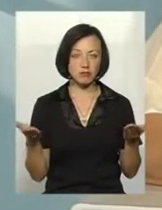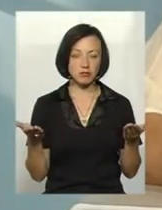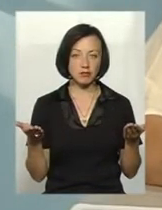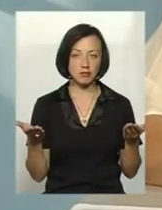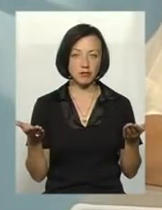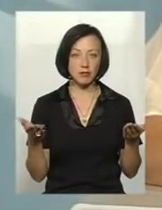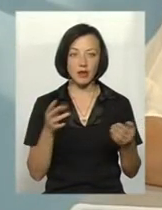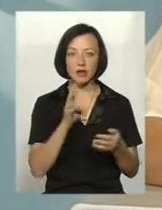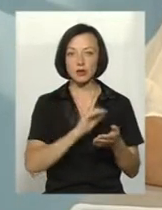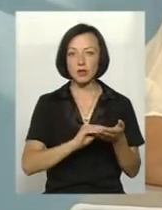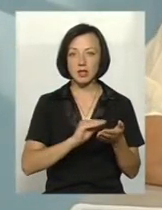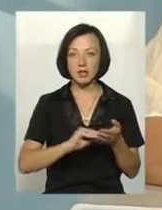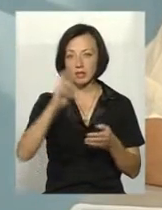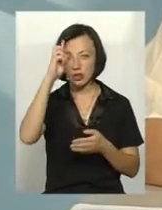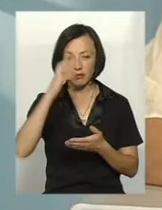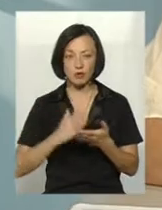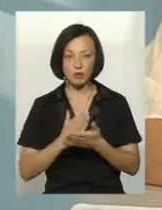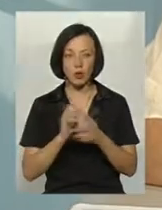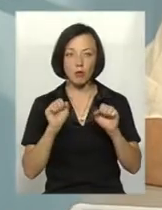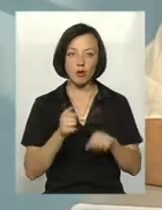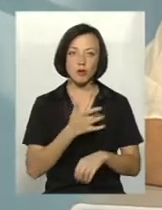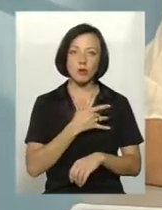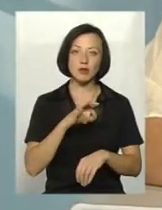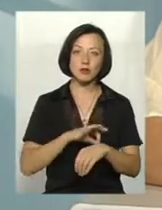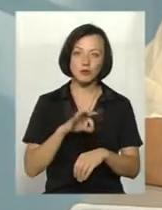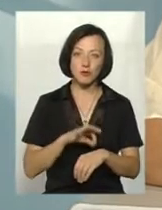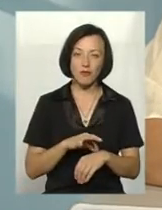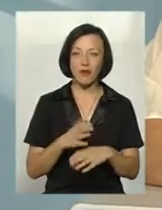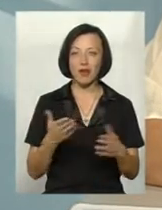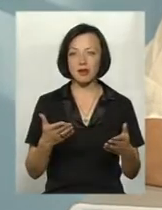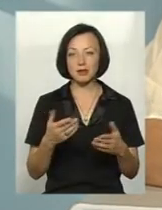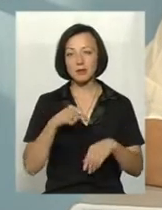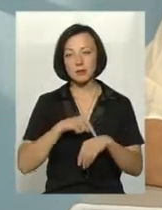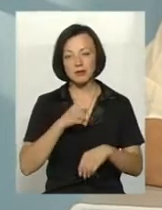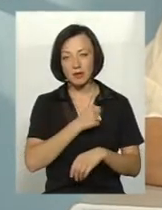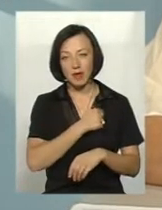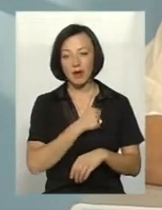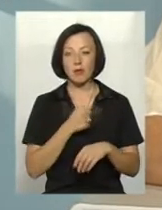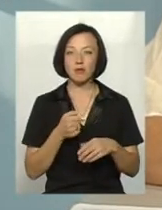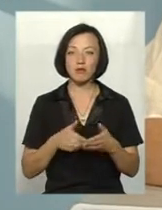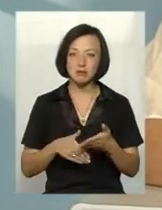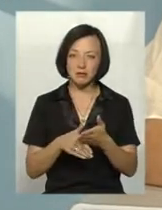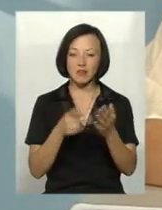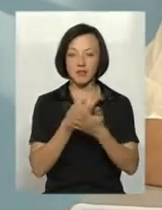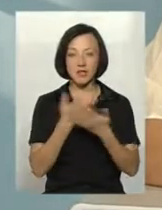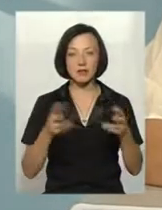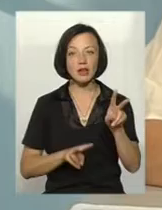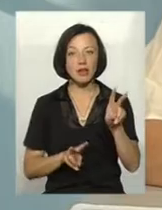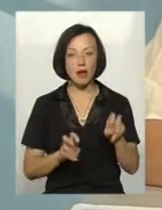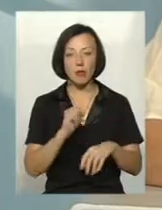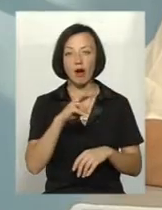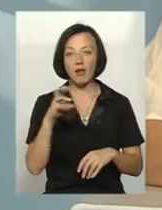і журналіст, і державна службовість може поспівчувати, посприяти в межах своїх повноважень, висити цю тему, але